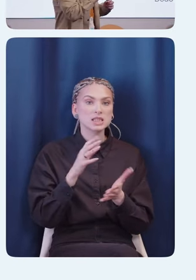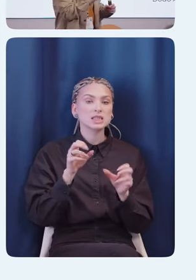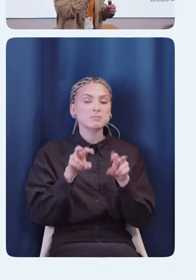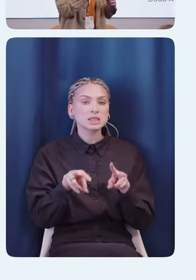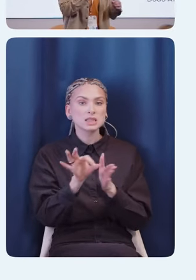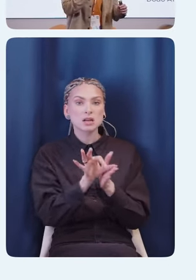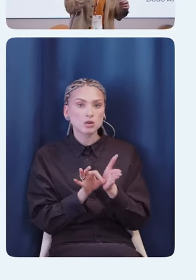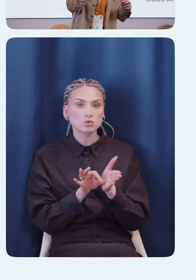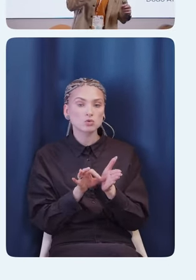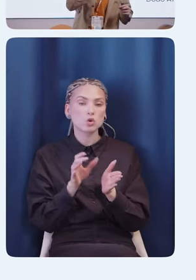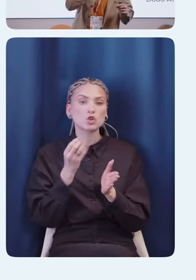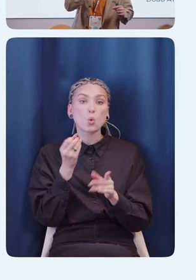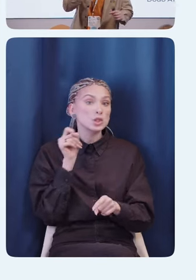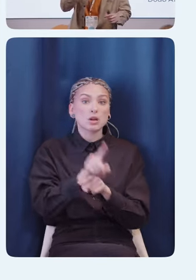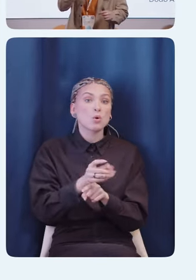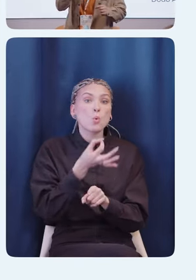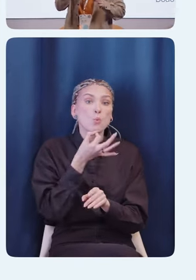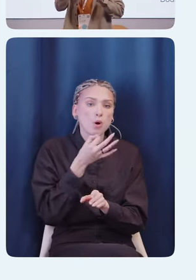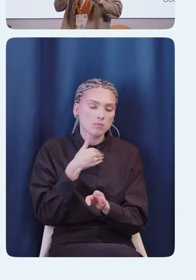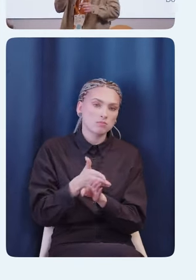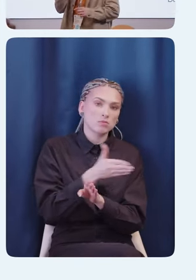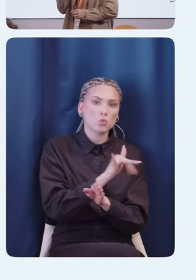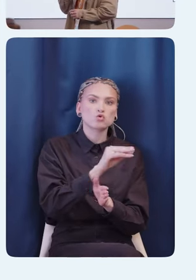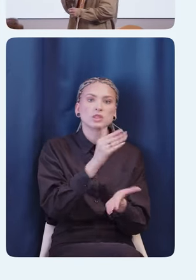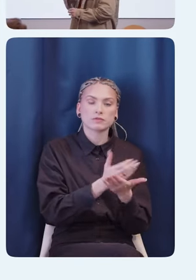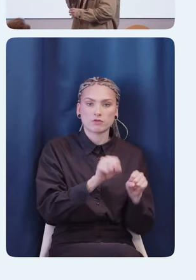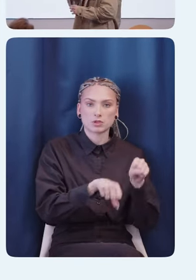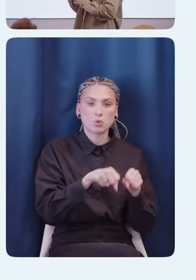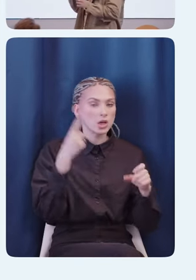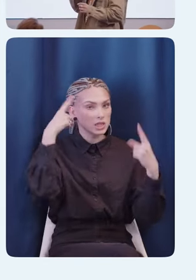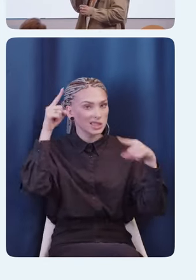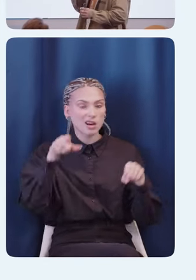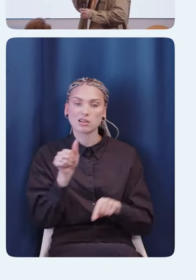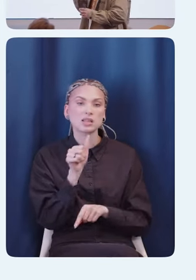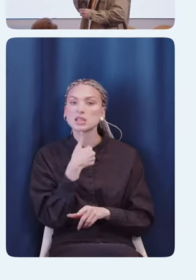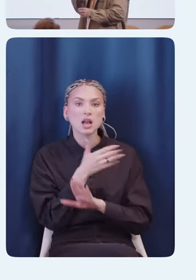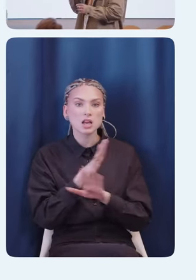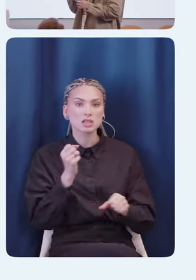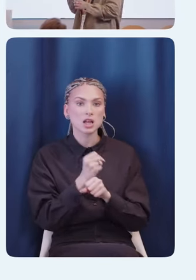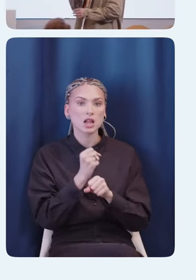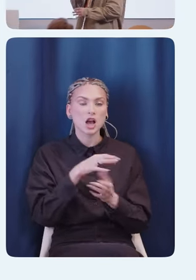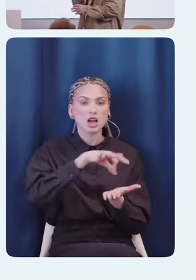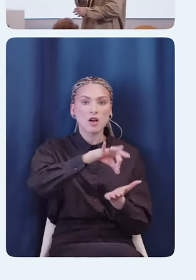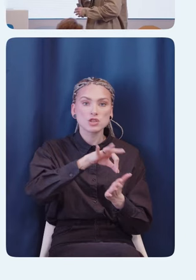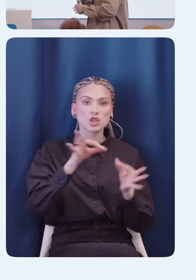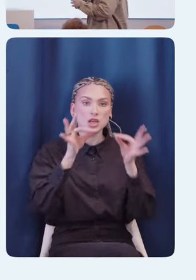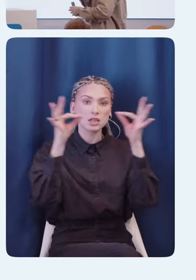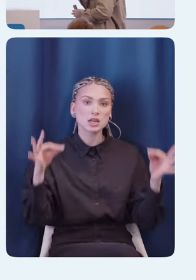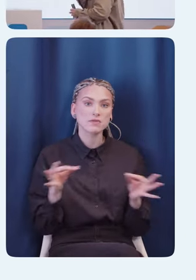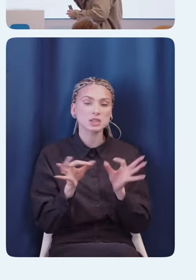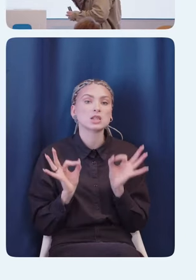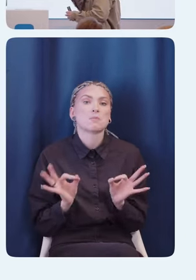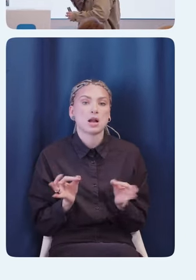ресурсы еще на этапе постановки задачи. Дизайнеры больше не лениться создавать графические интерфейсы с нормальной